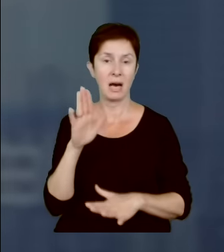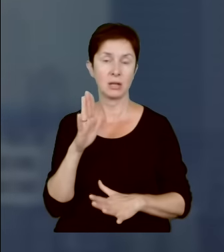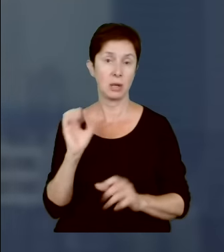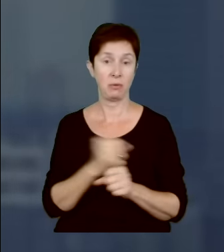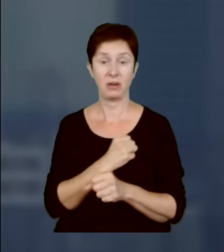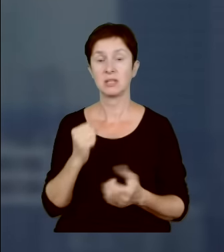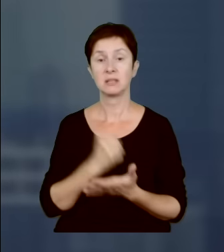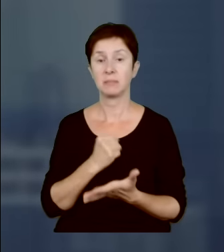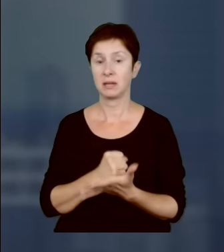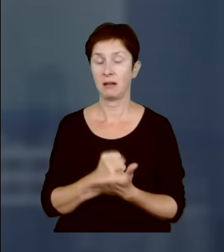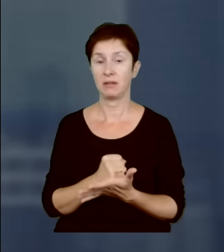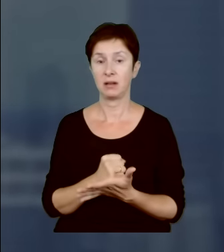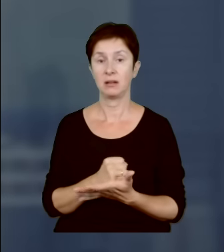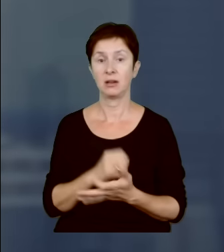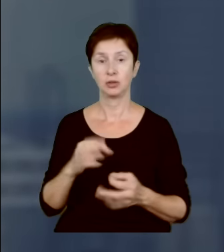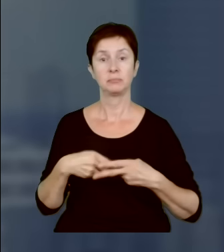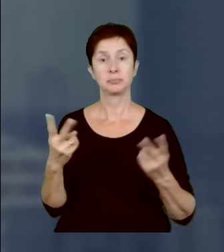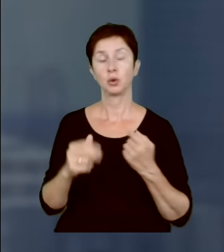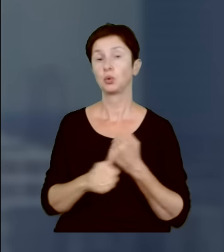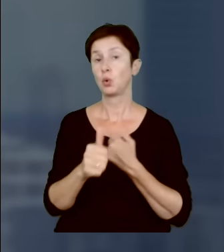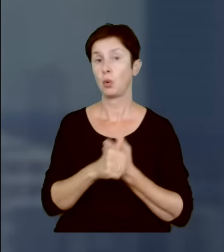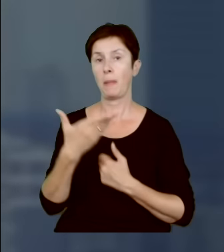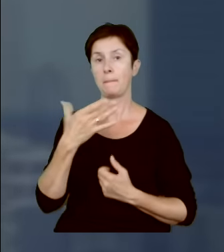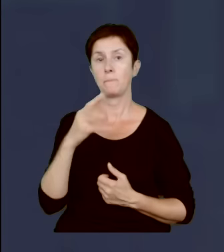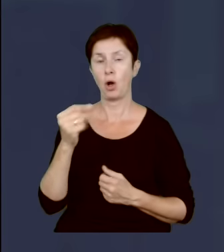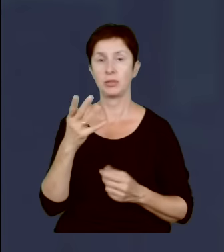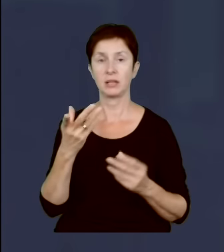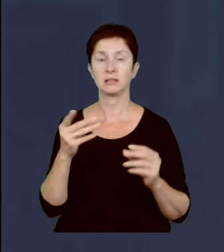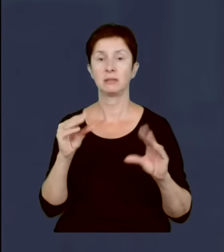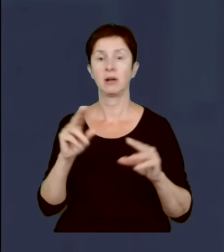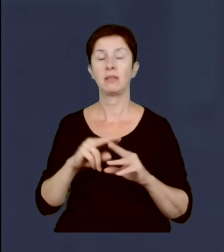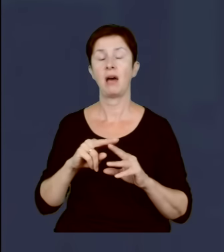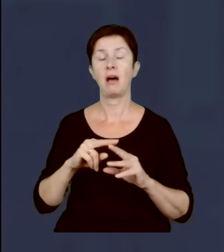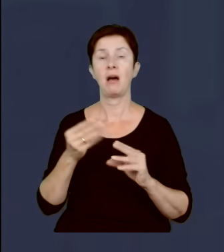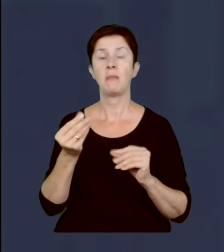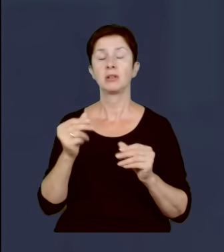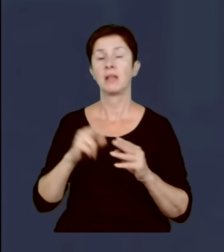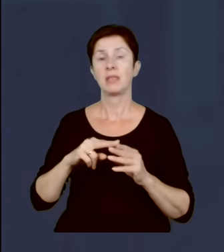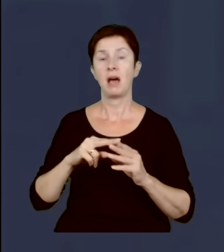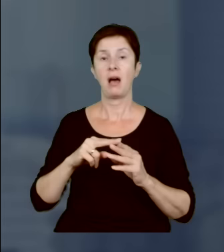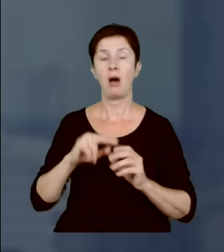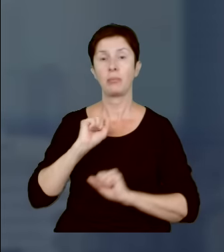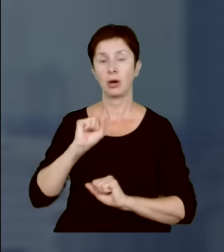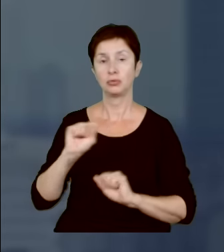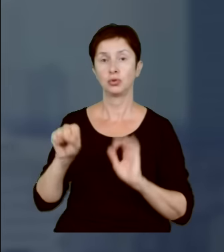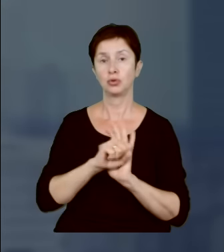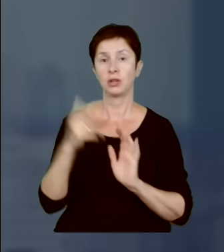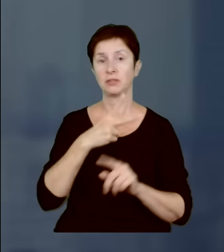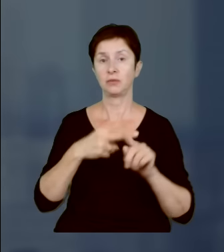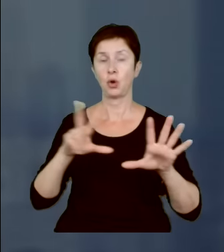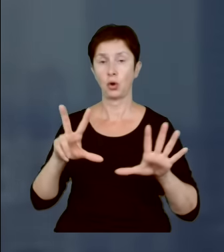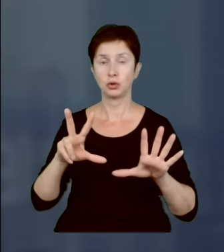Ujawniliśmy dziś dokument, że MON planuje ograniczyć wydatki na obronność o 25%, co do 2028 roku stanowi